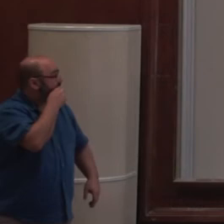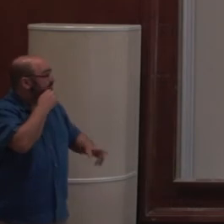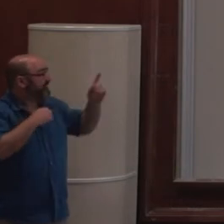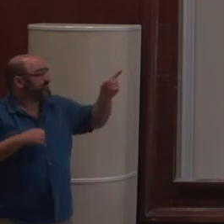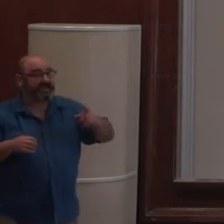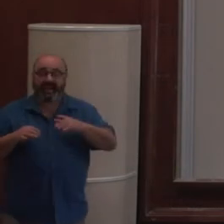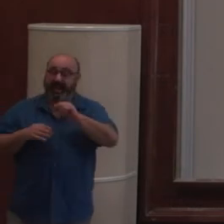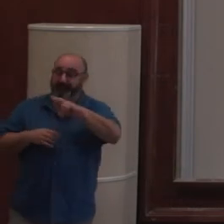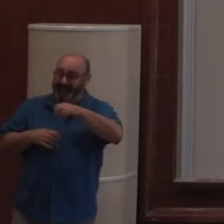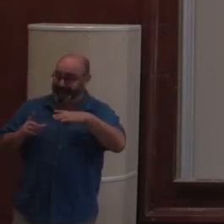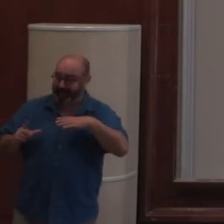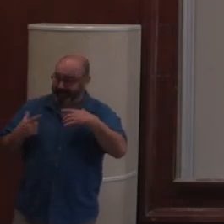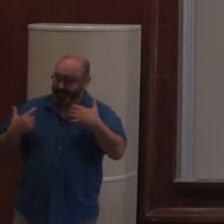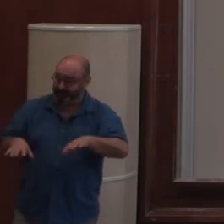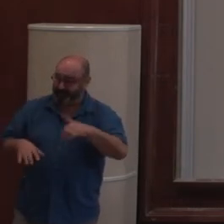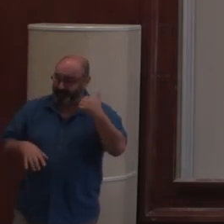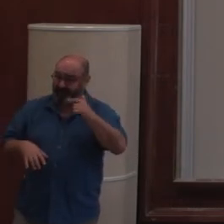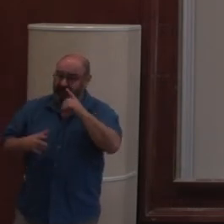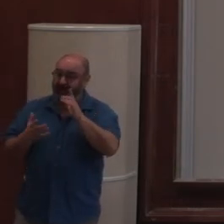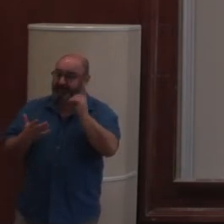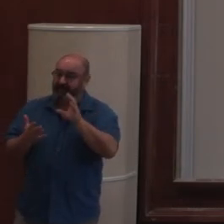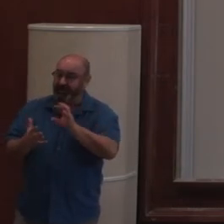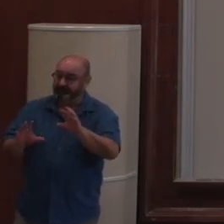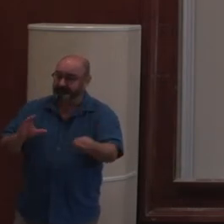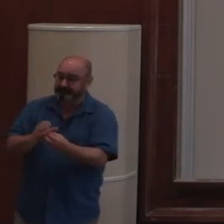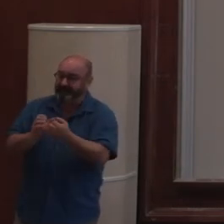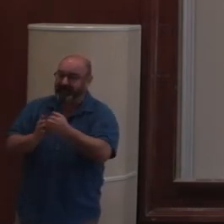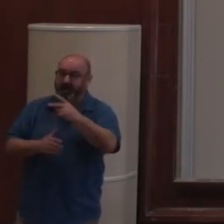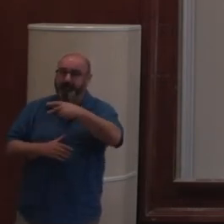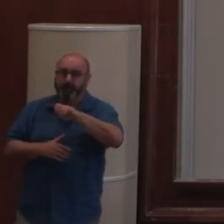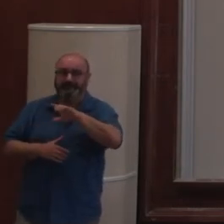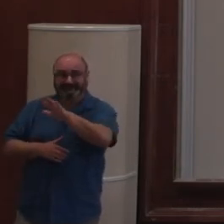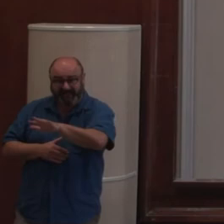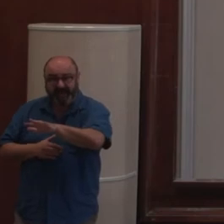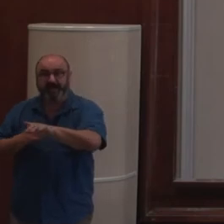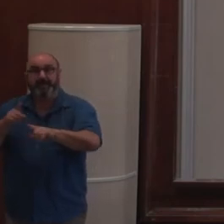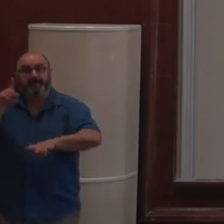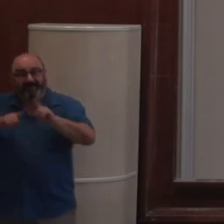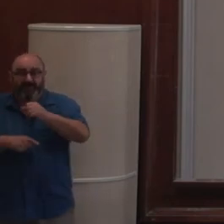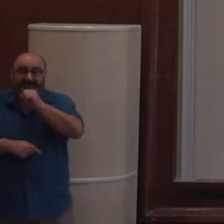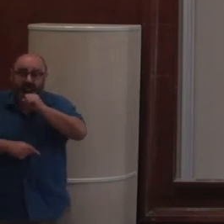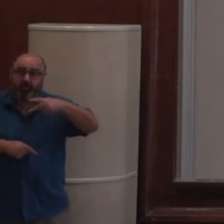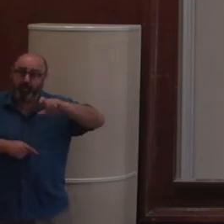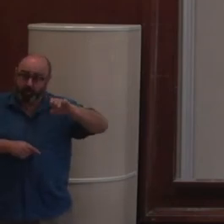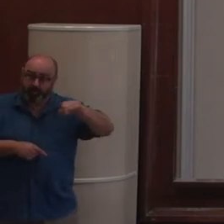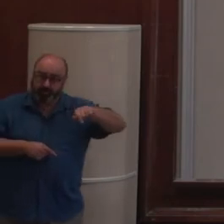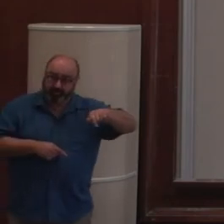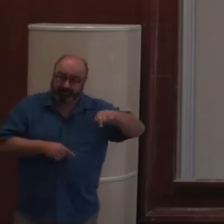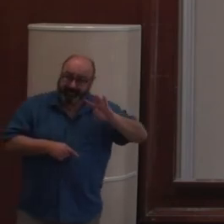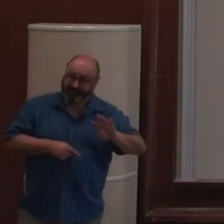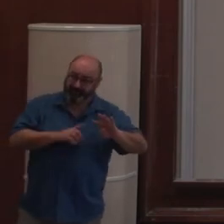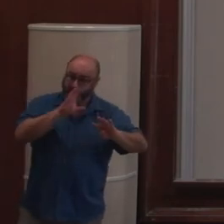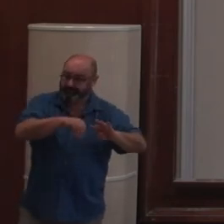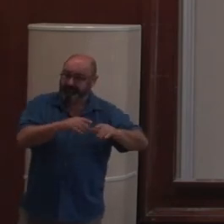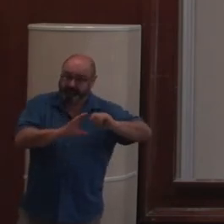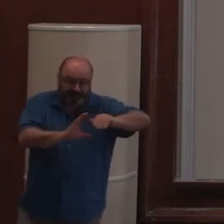API, elle est déjà existante. C'est-à qu l'a déjà implémentée sur Plone 5. Actuellement, même, vous pouvez la faire marcher sur Plone 4. Sur des vieux Plone, on est capable d'exposer une API, dès aujourd